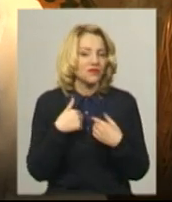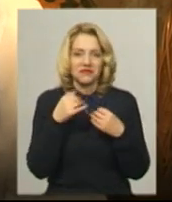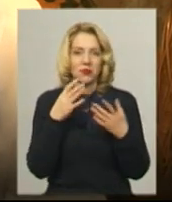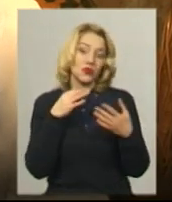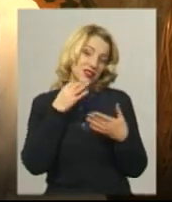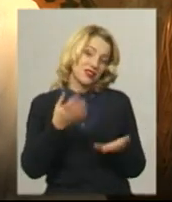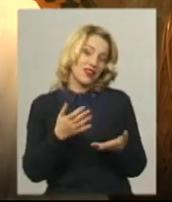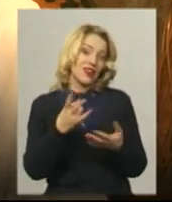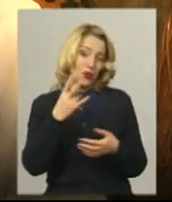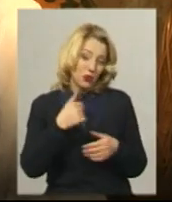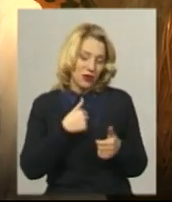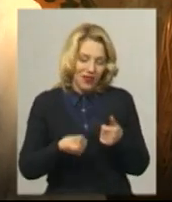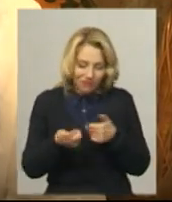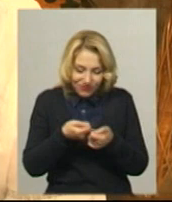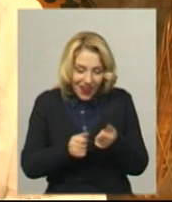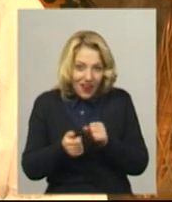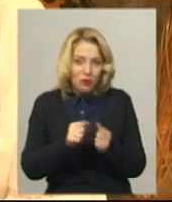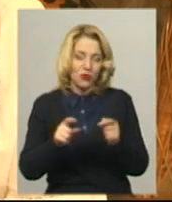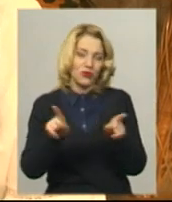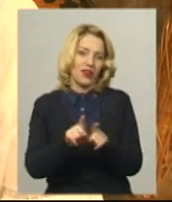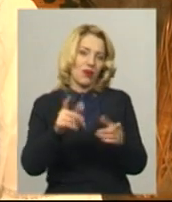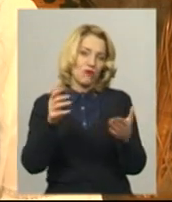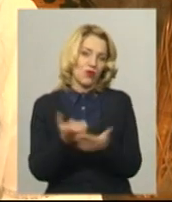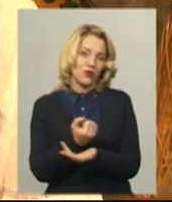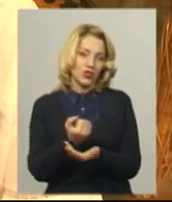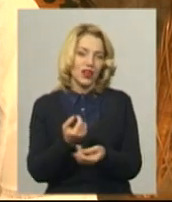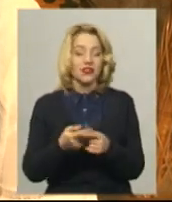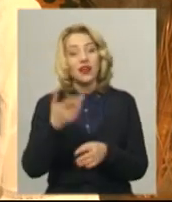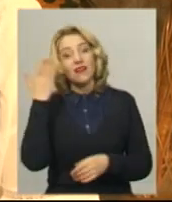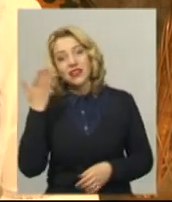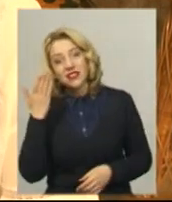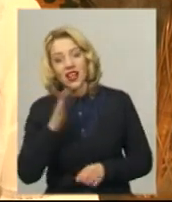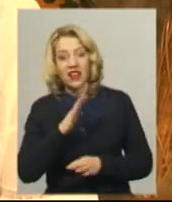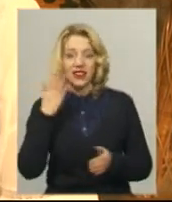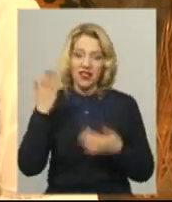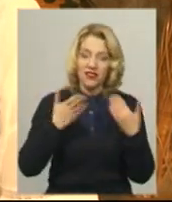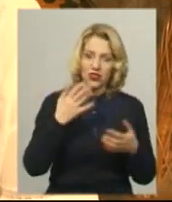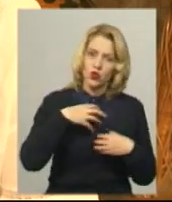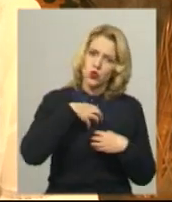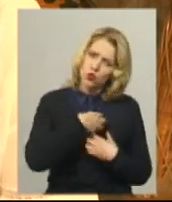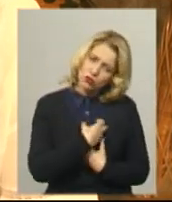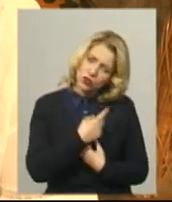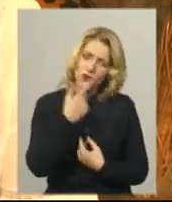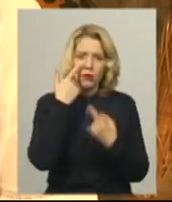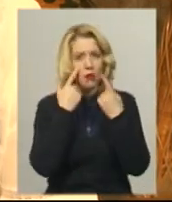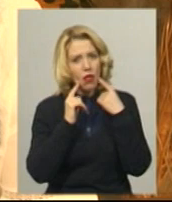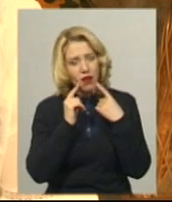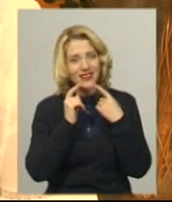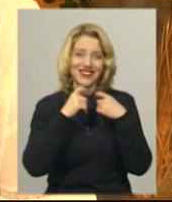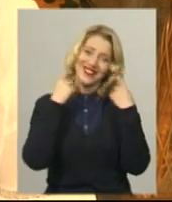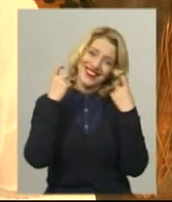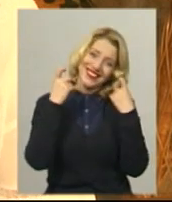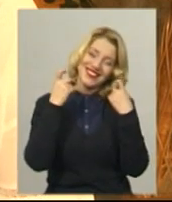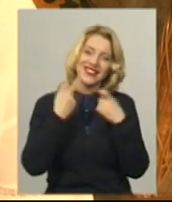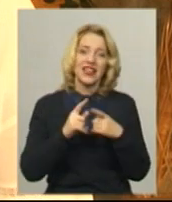сказати, отак ліплю і в мене воно само так виходить Чи веселе, чи невеселе, чи сумненьке, чи плаче, чи сміється, чи